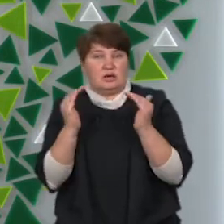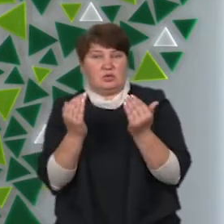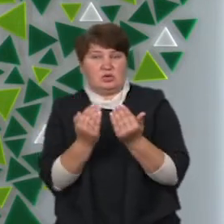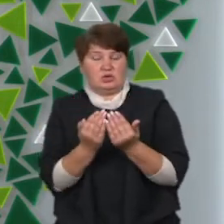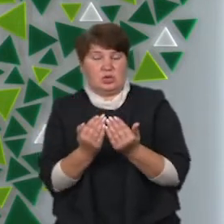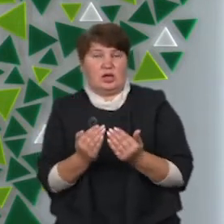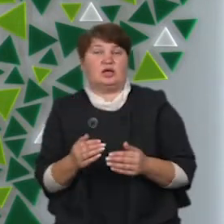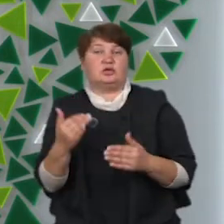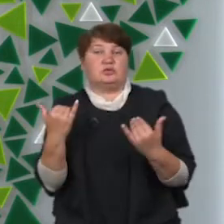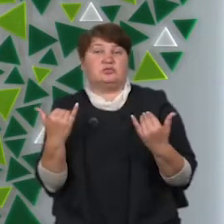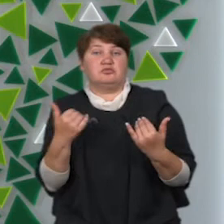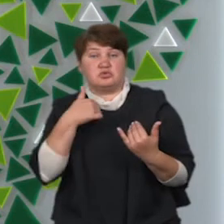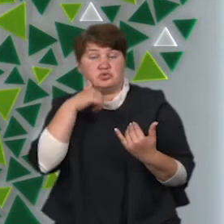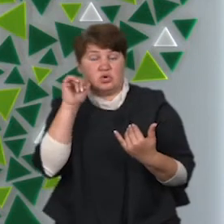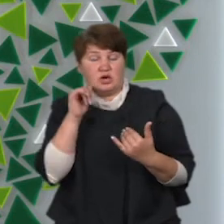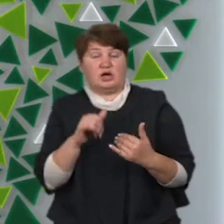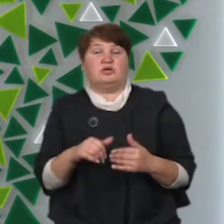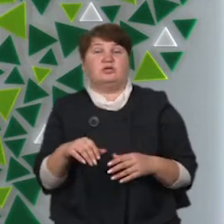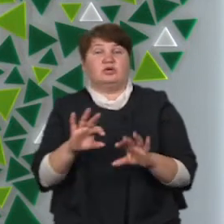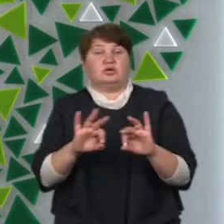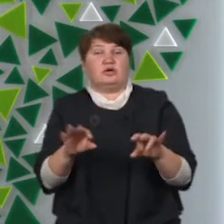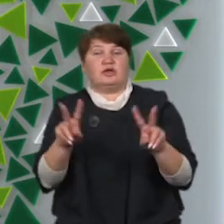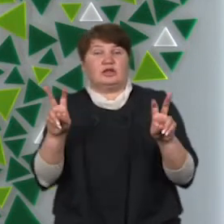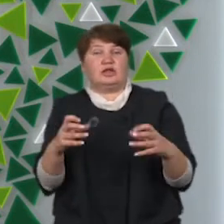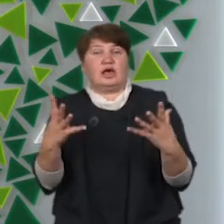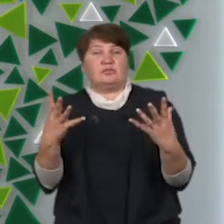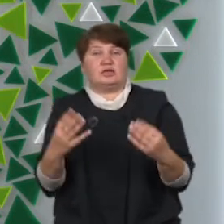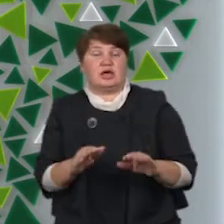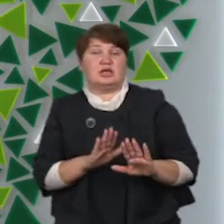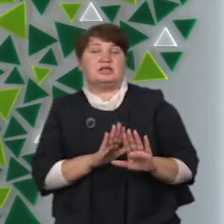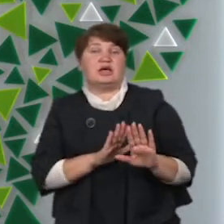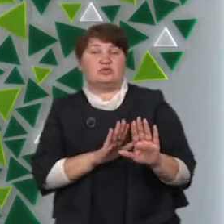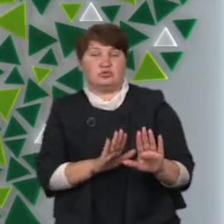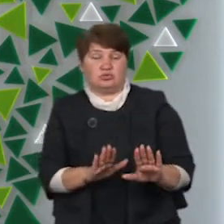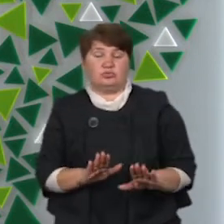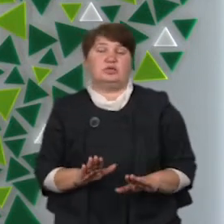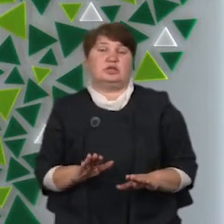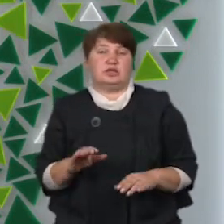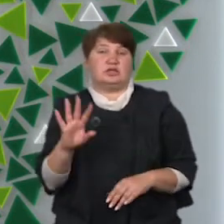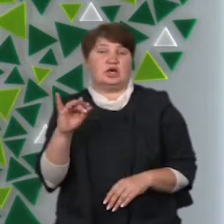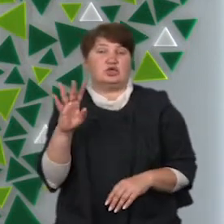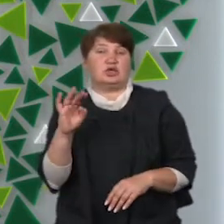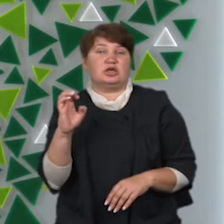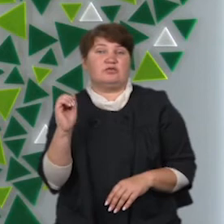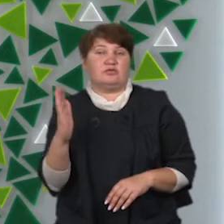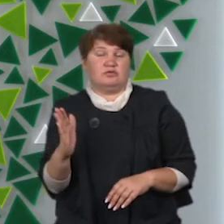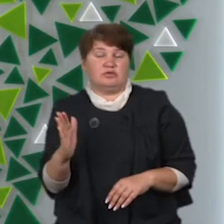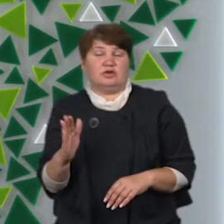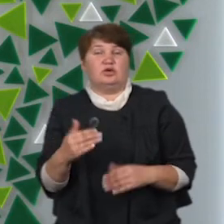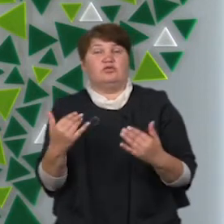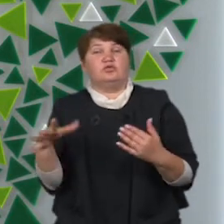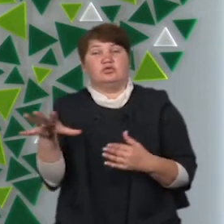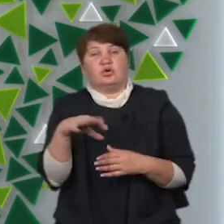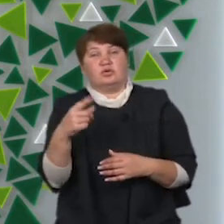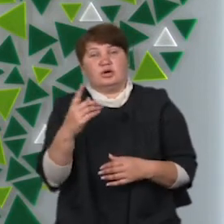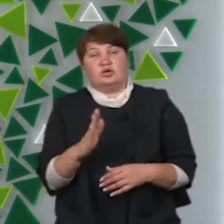Про це у студії Суспільного Карпати сказав заступник директора обласного департаменту освіти і науки Андрій Сташків. За його словами, усього із